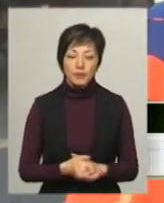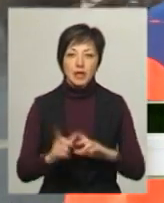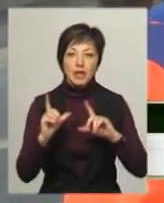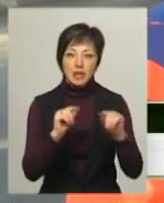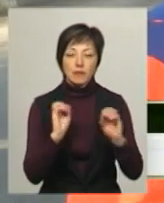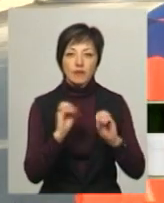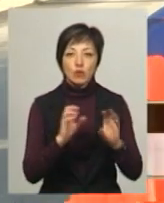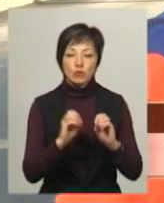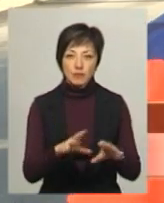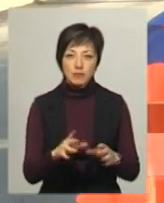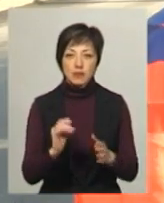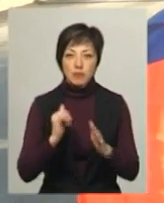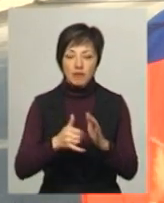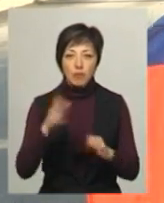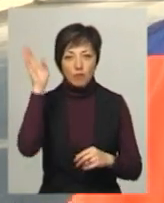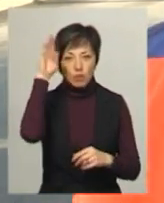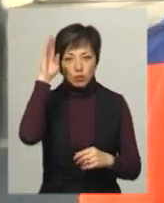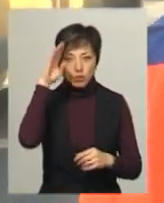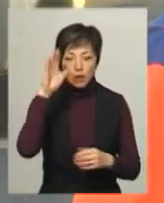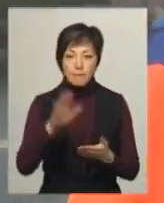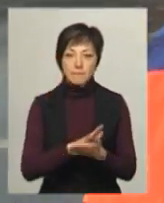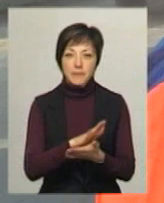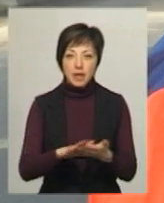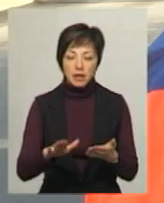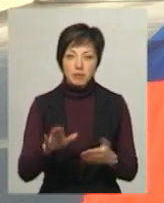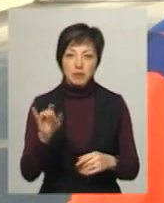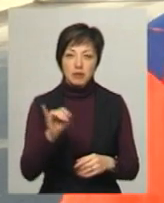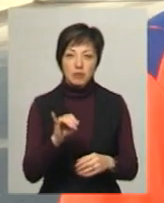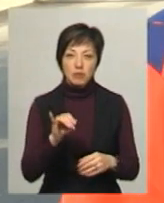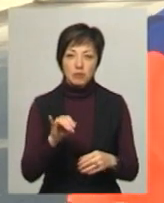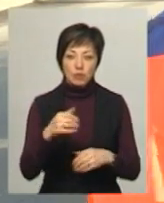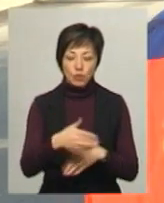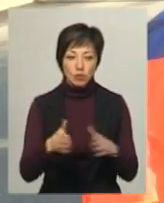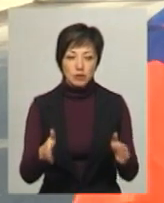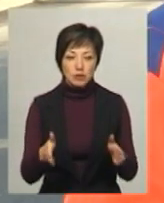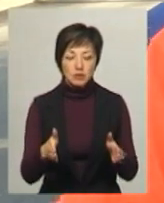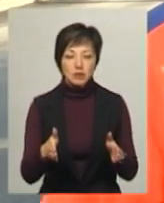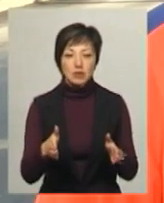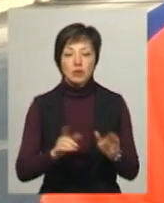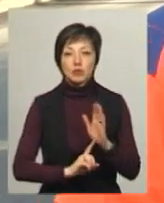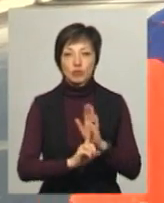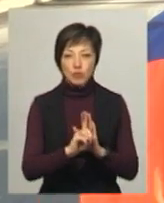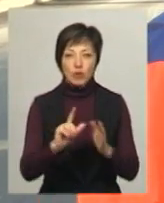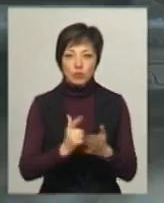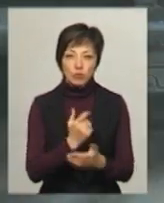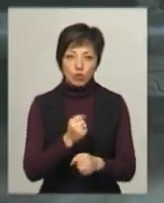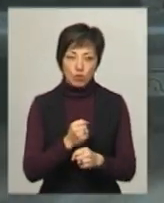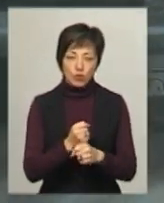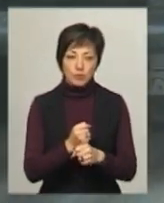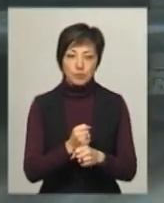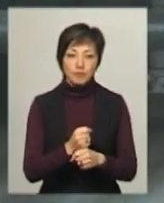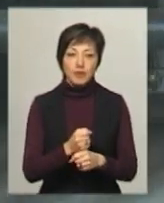вигружаємося, заправляємо воду, миємо бункер, тоді приступаємо знову до роботи.